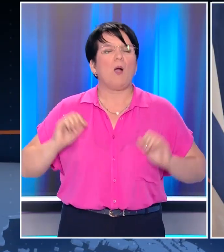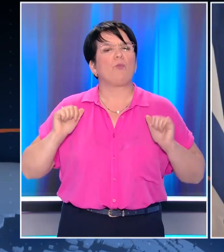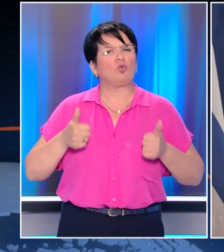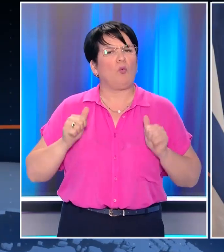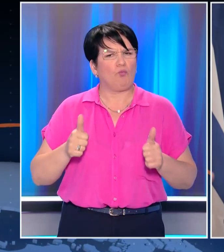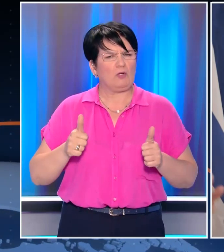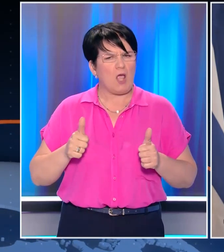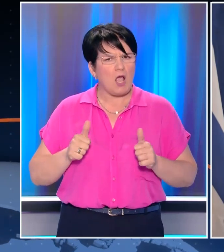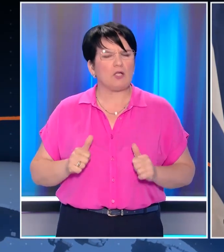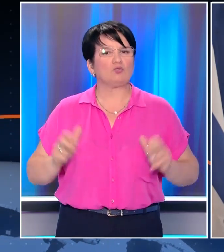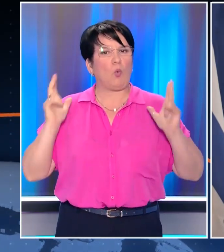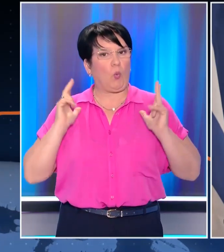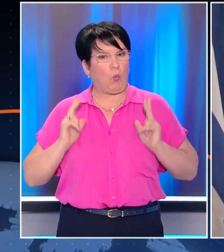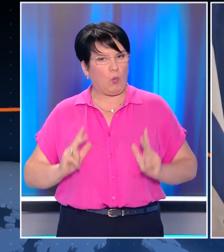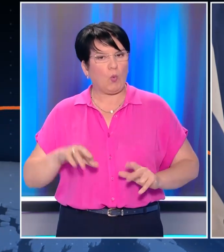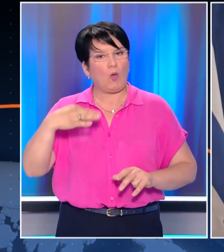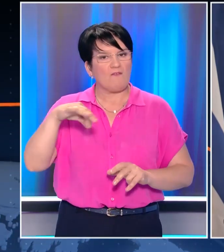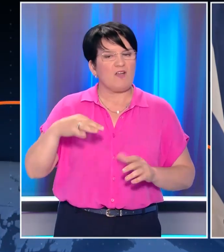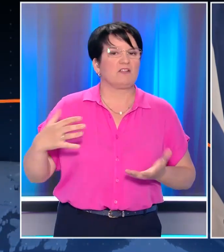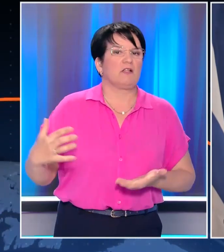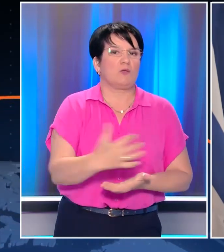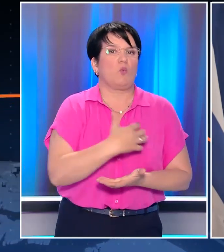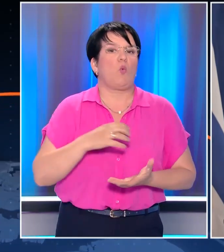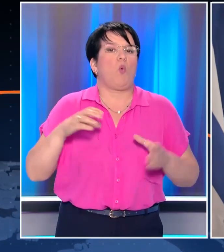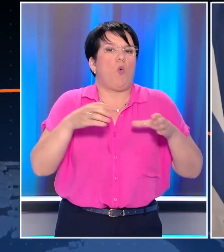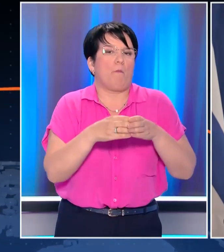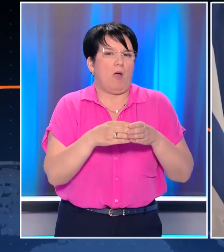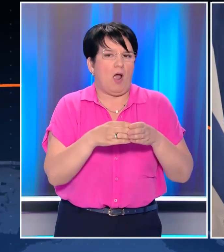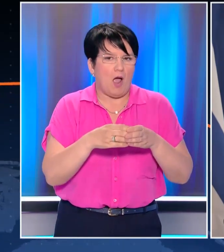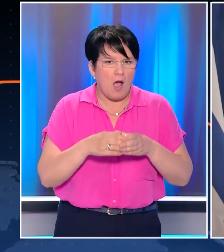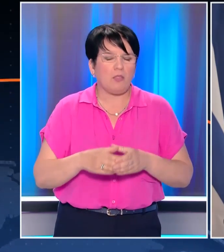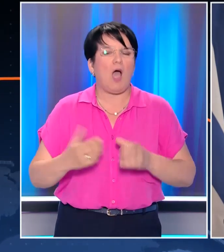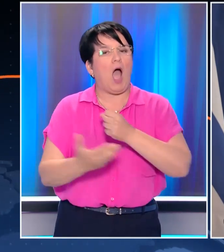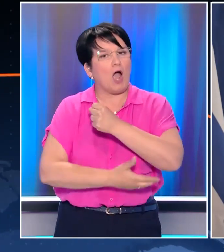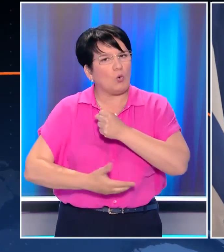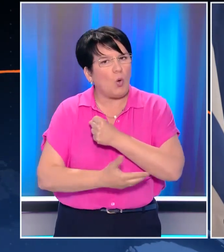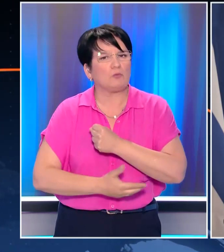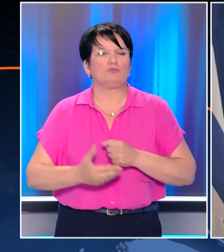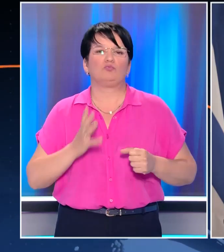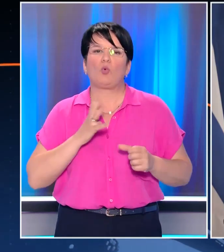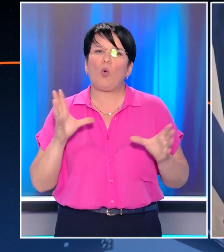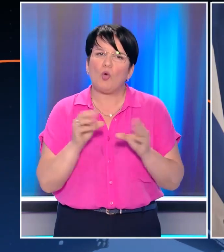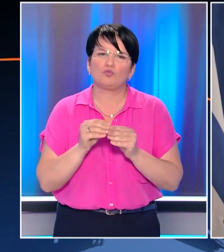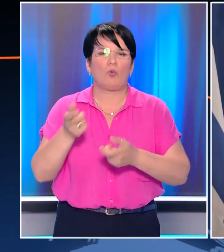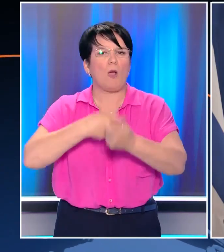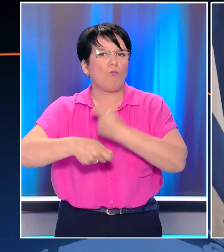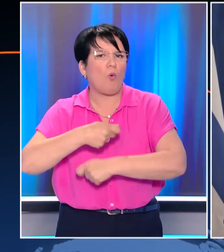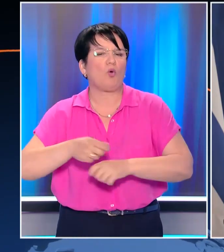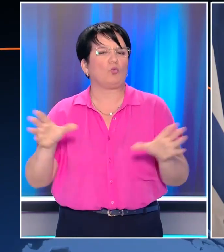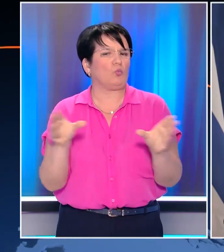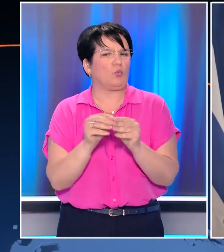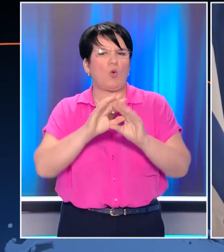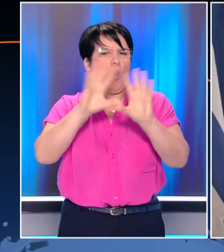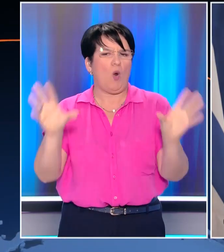τους ασθενές, τους συμπολίτες μας στη Μεσαία Τάξη, τον παραγωγικό ιστό, τον αγροτικό μας κόσμο, τον κόσμο του εμπορίου και